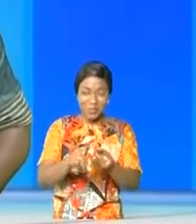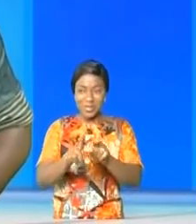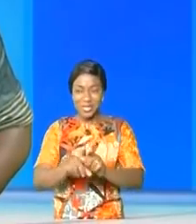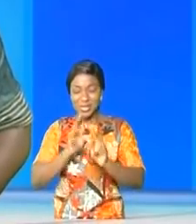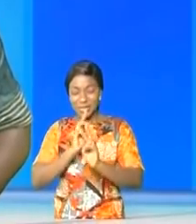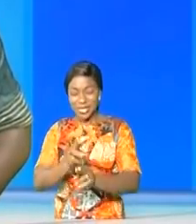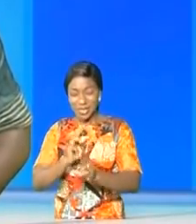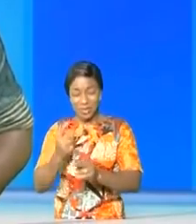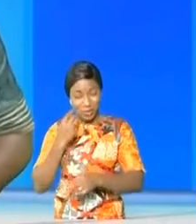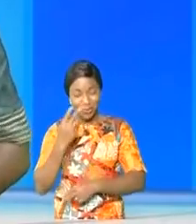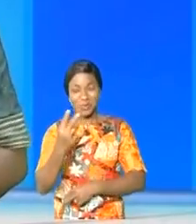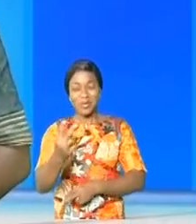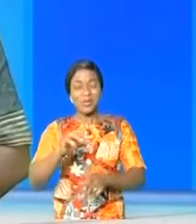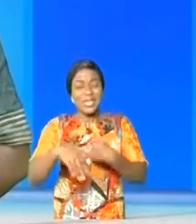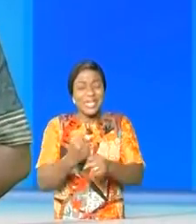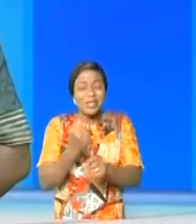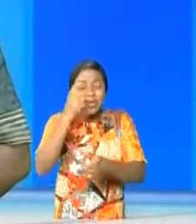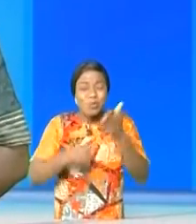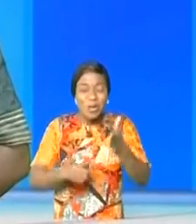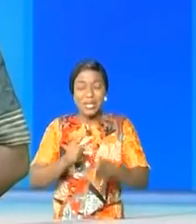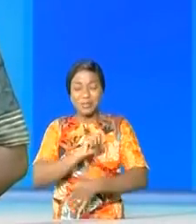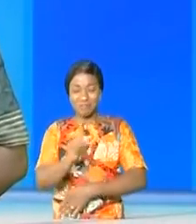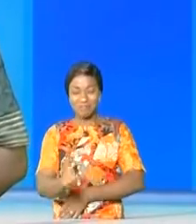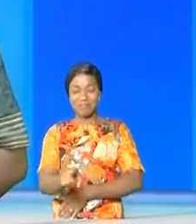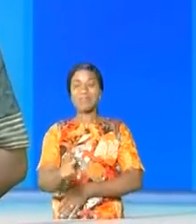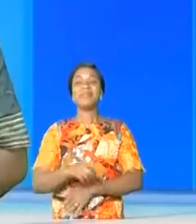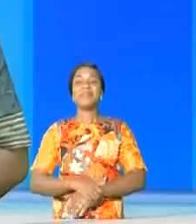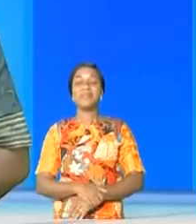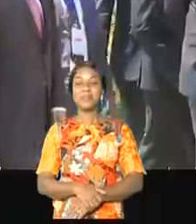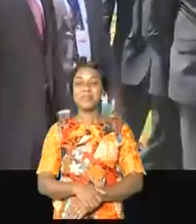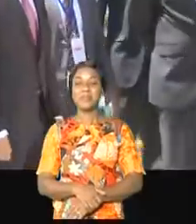Patrick Michel Moukoui dans ses reportages que je vous propose de suivre.